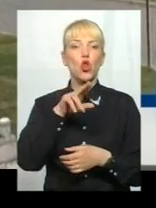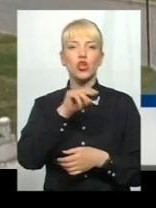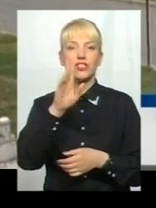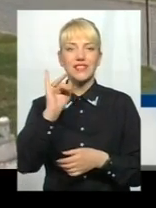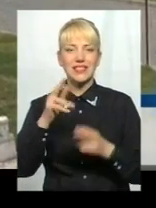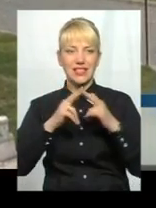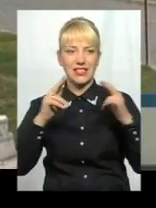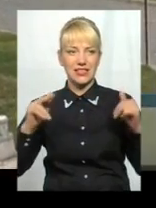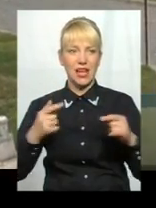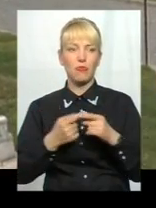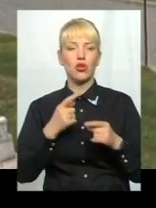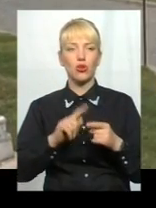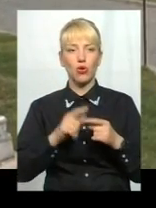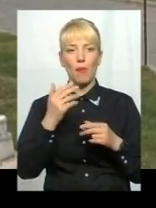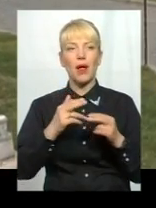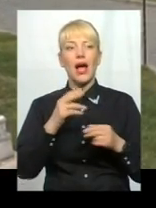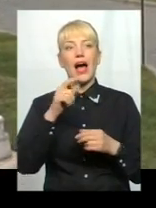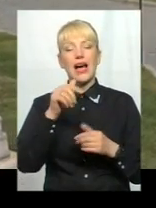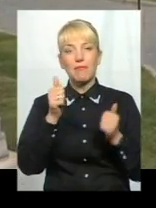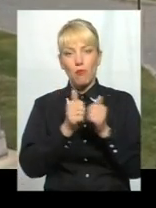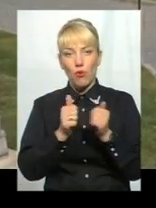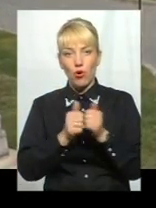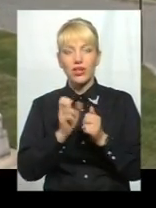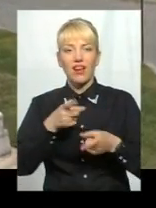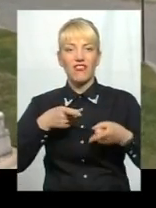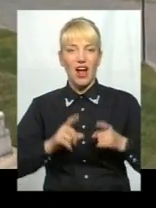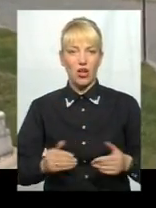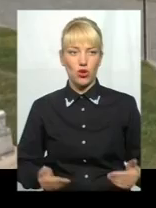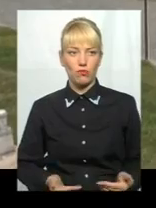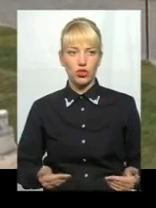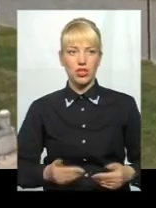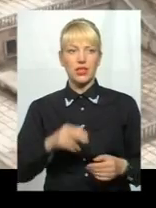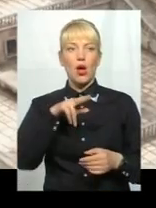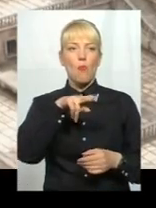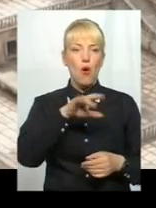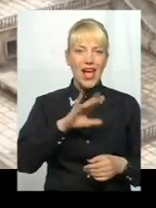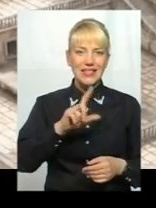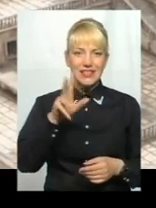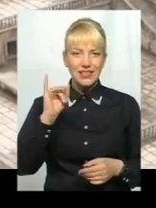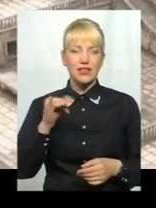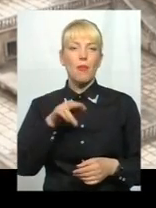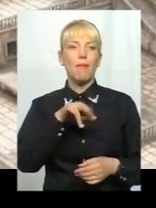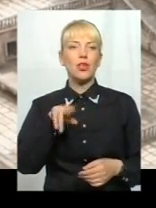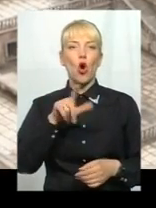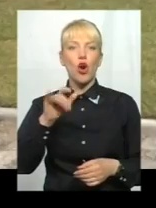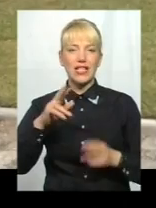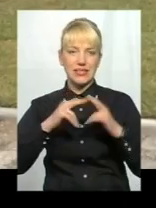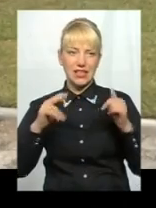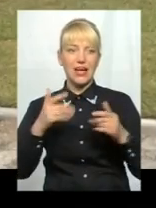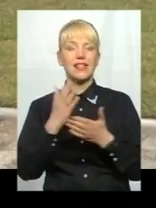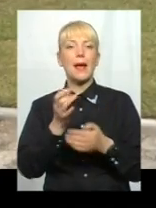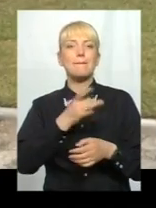відомим китайським палацом. А зовсім поряд, як в реальному житті Олеський та Підгорецький. Є тут і